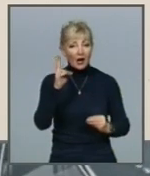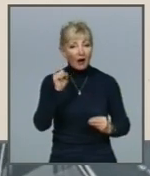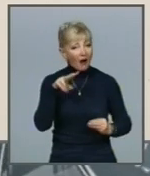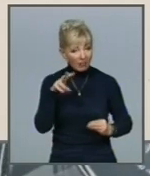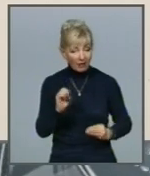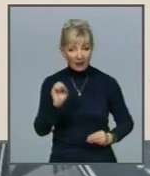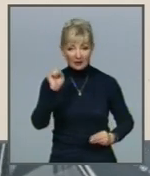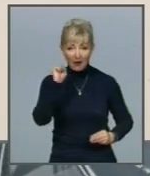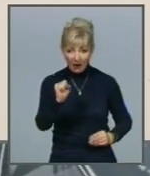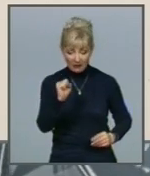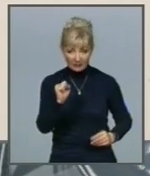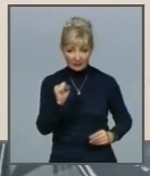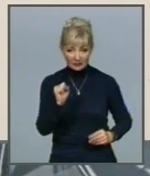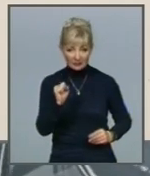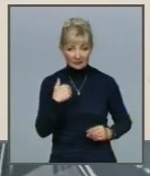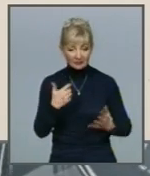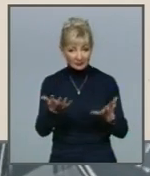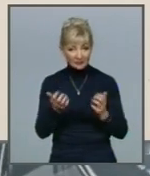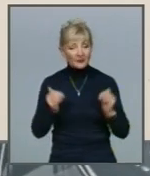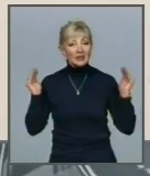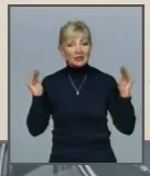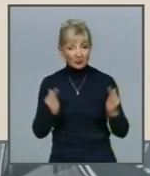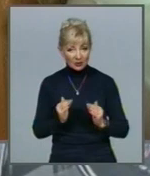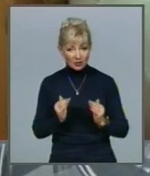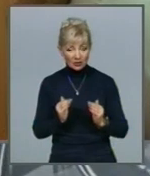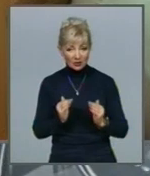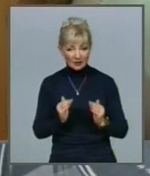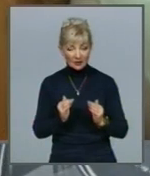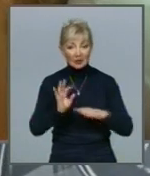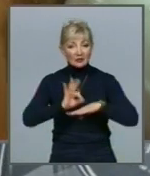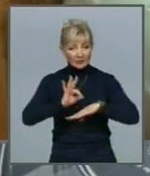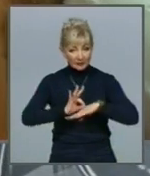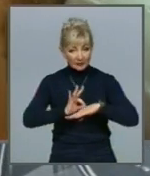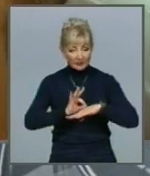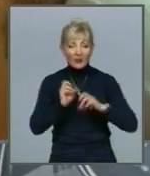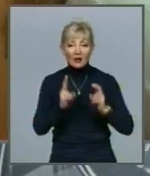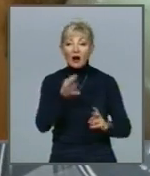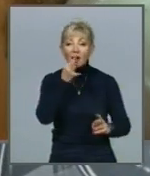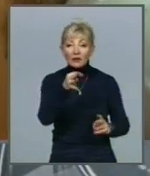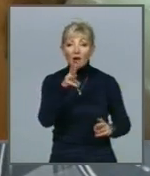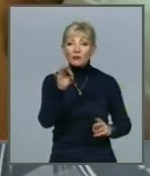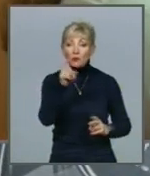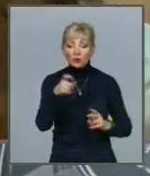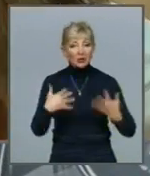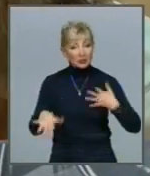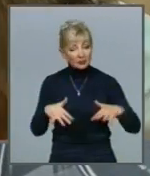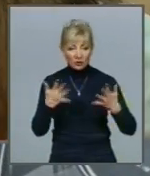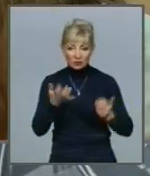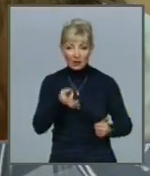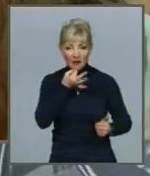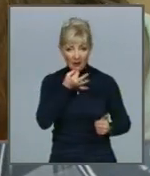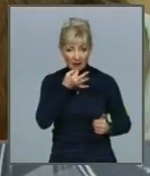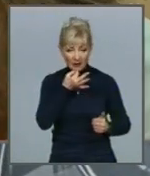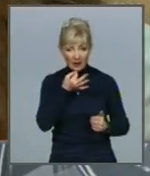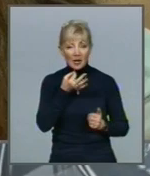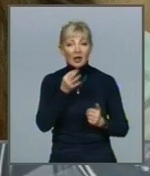зменшення динаміки Втім, як зазначають у МОЗ, розслаблятися ще зарано В зоні